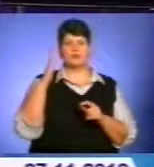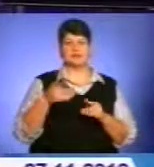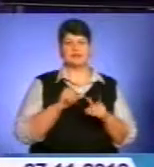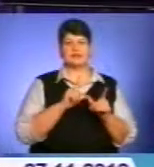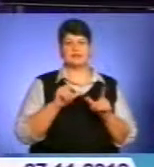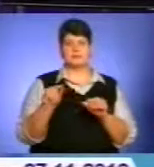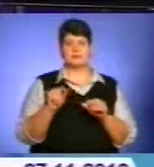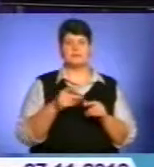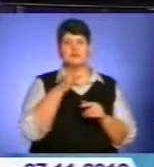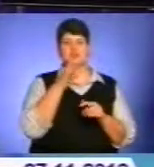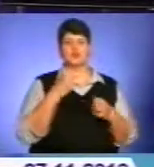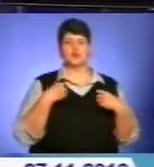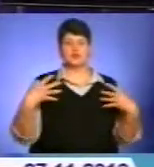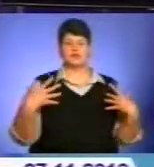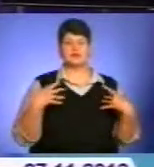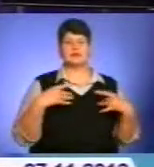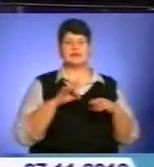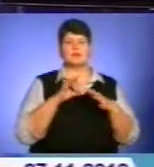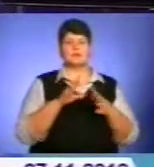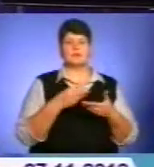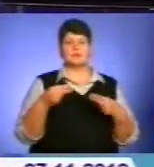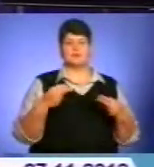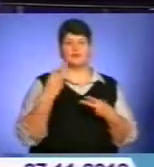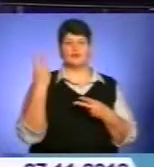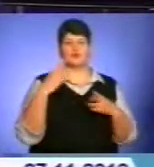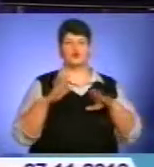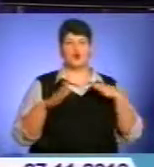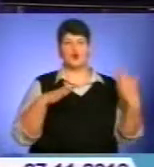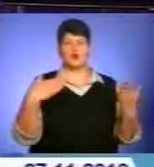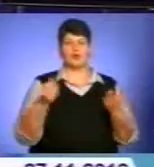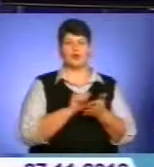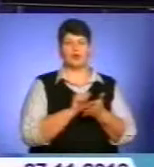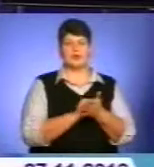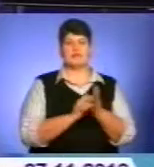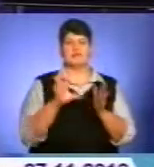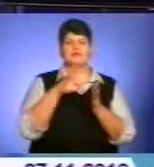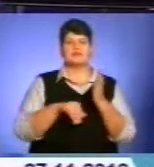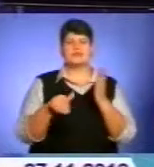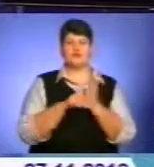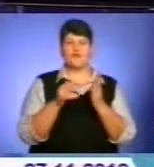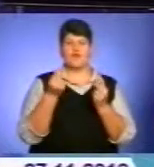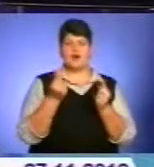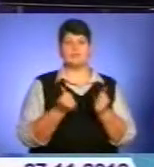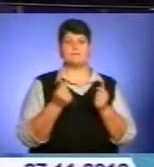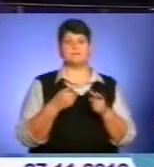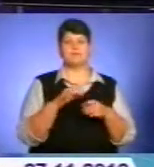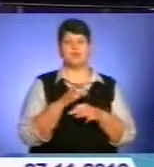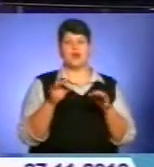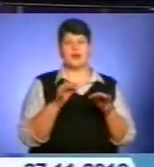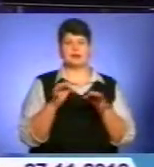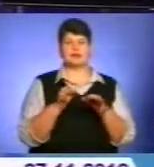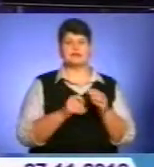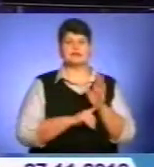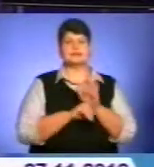Під час урочистої церемонії підписано ряд двосторонніх документів про інвестування проєкту. У режимі відеоконференції за стартом